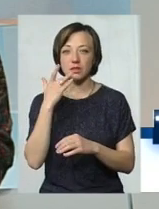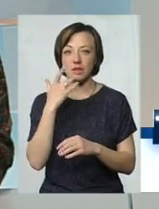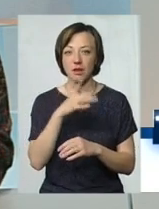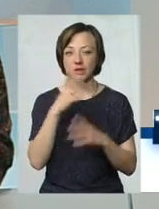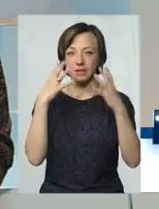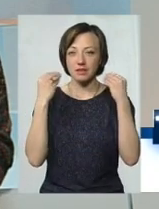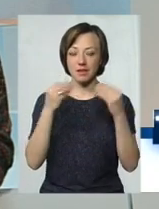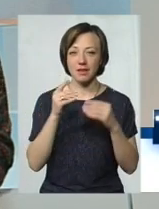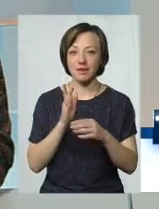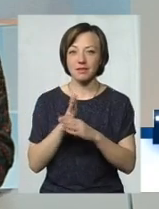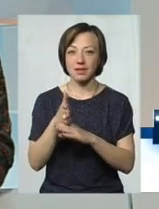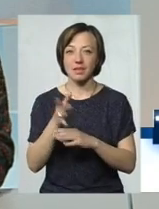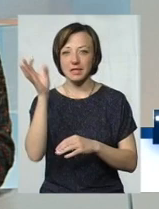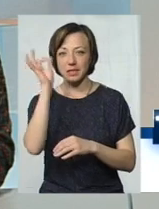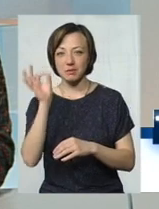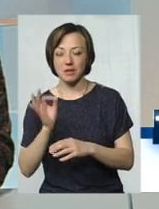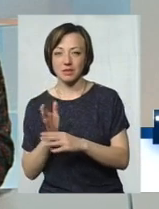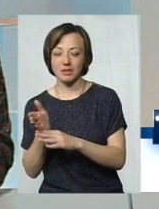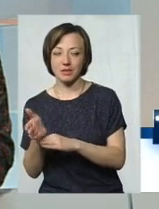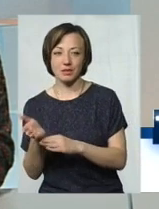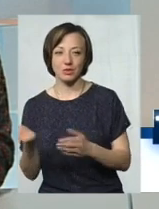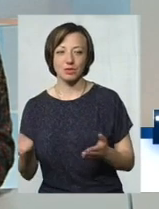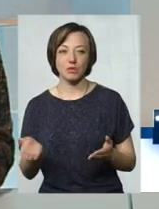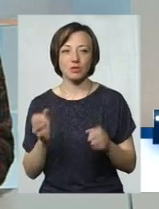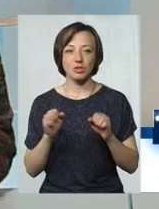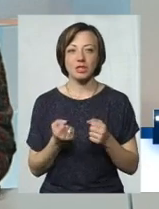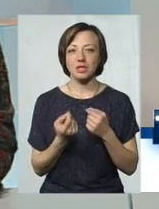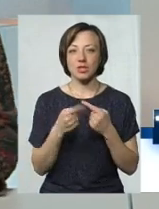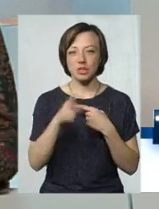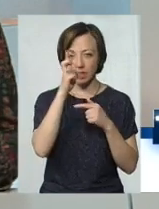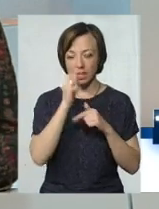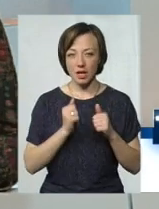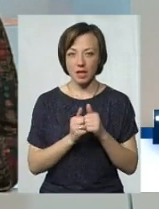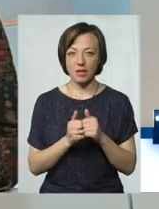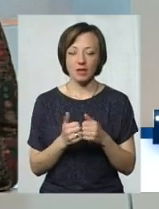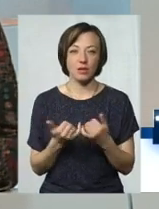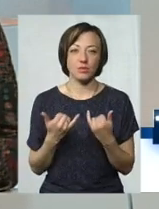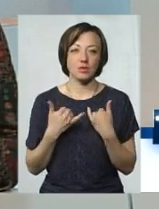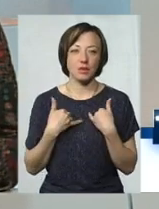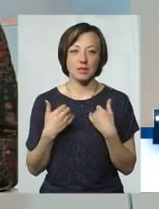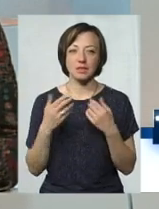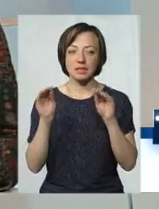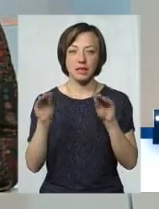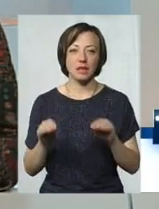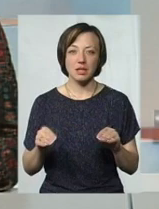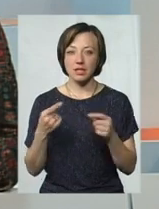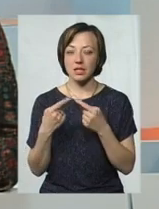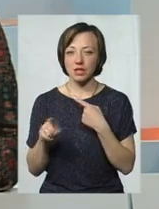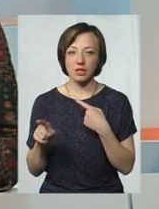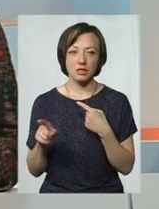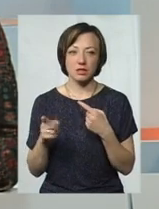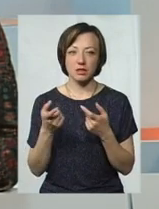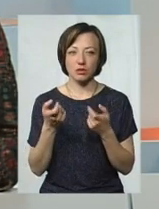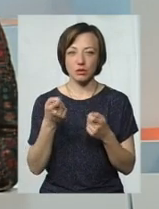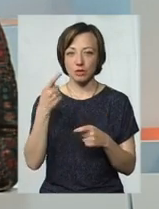Нідерландів зайшов, хтось з Німеччини зайшов, можливо, ще з інших країн зайшли. І в нас, да, статистика не та, ми їх